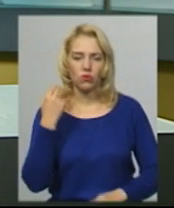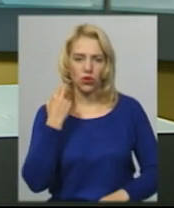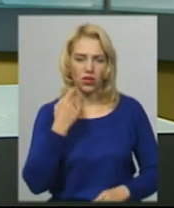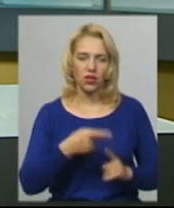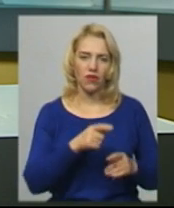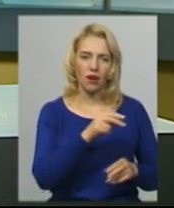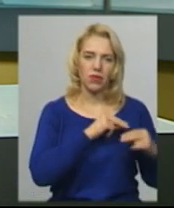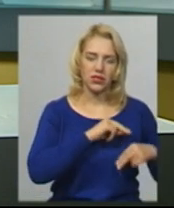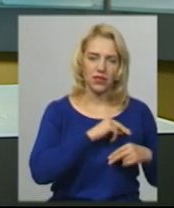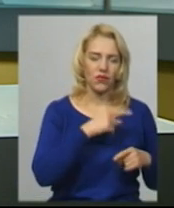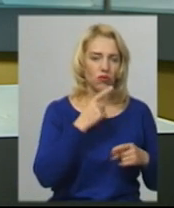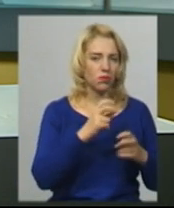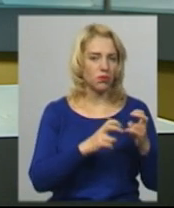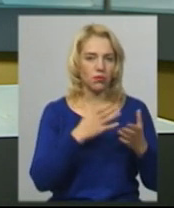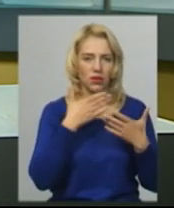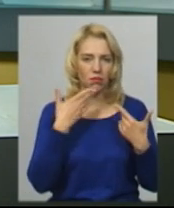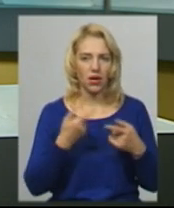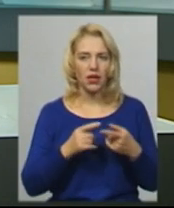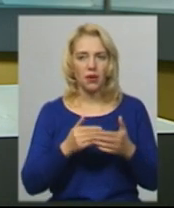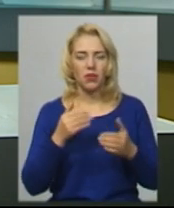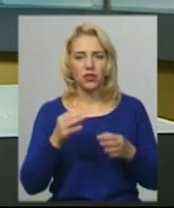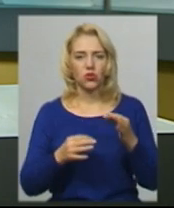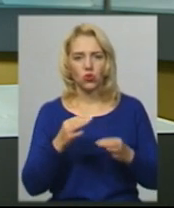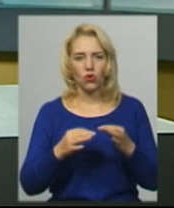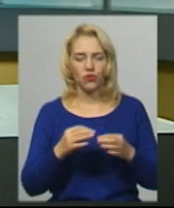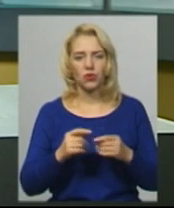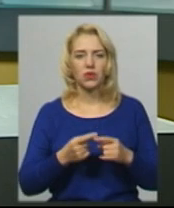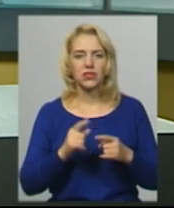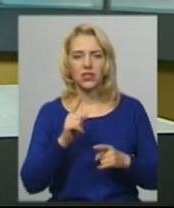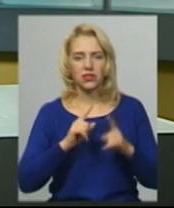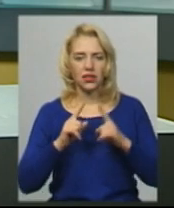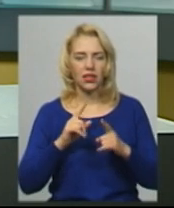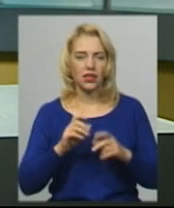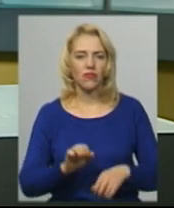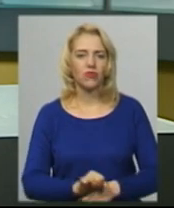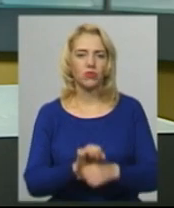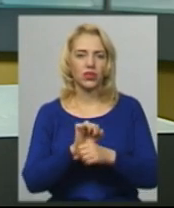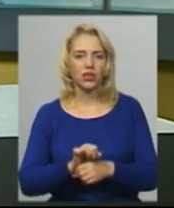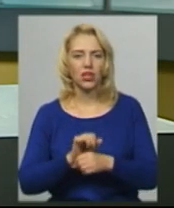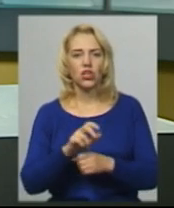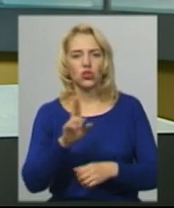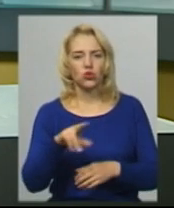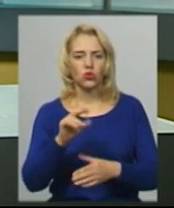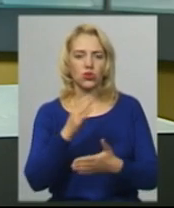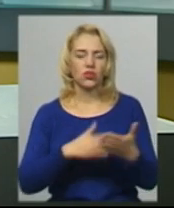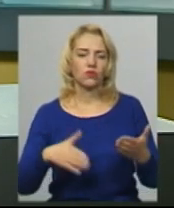боргів підприємство не має. Перед судовим засіданням вони влаштували мітинг з вимогою скасувати не існуючі борги.